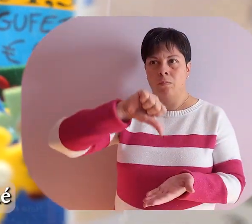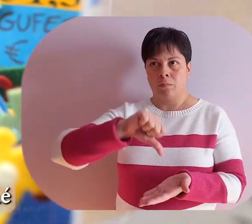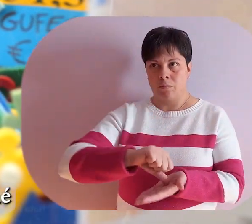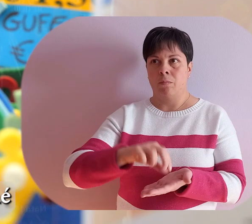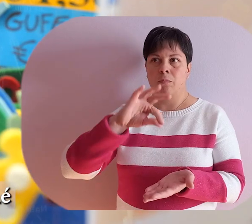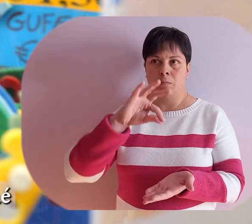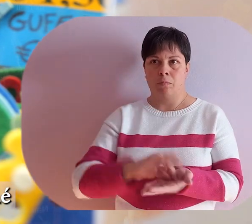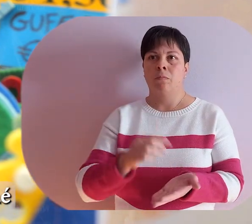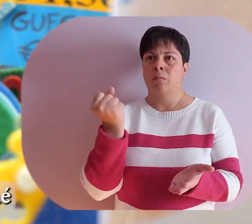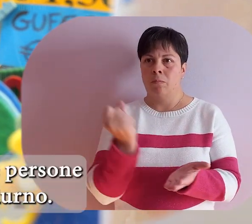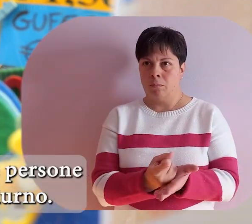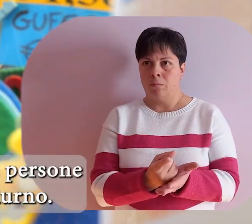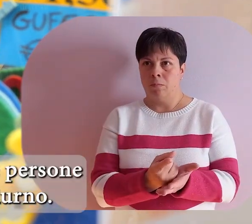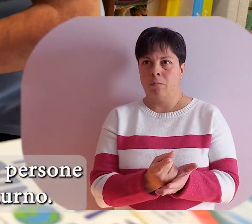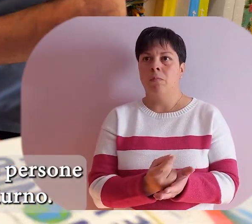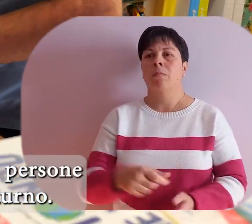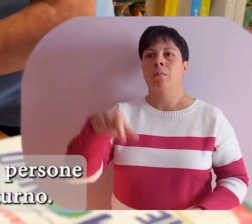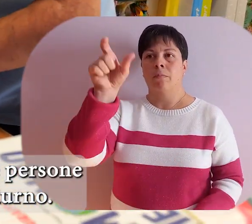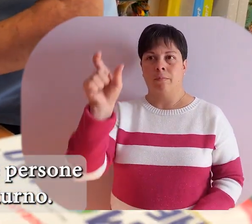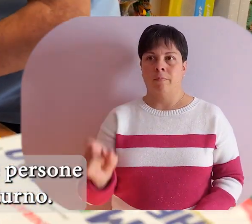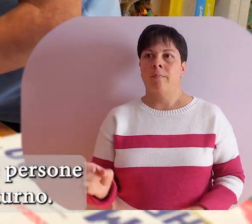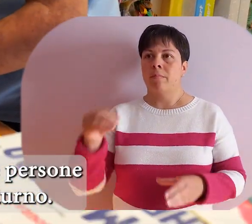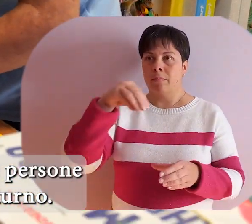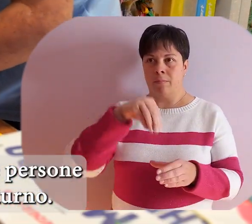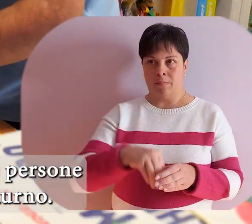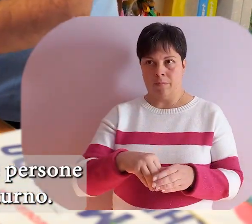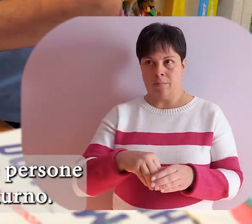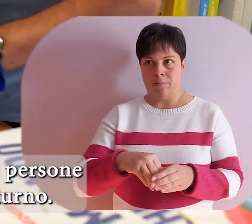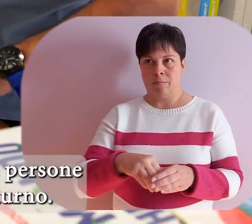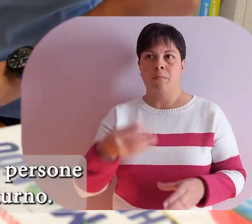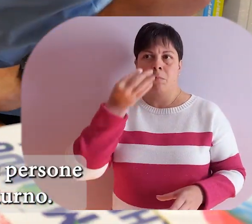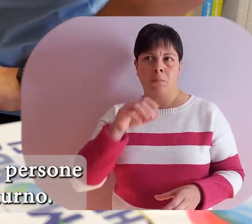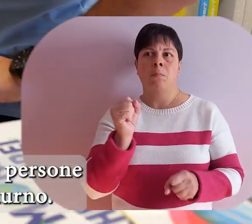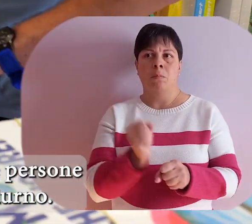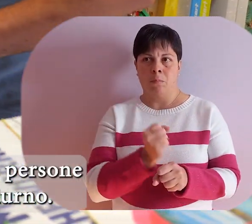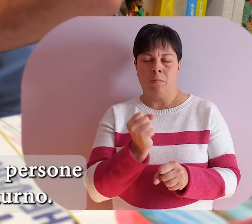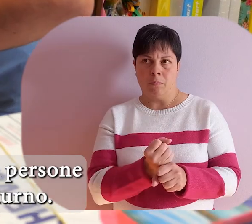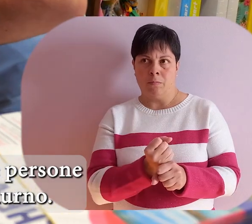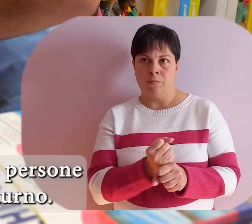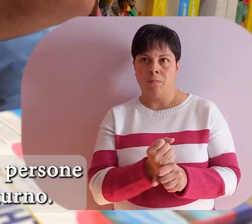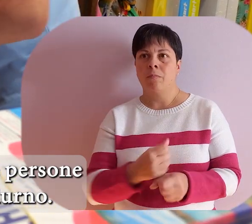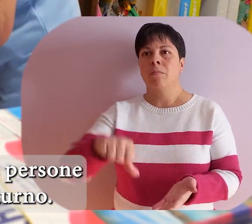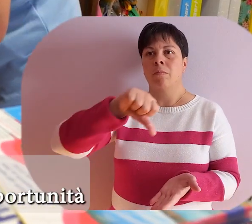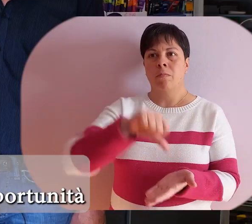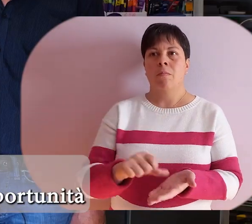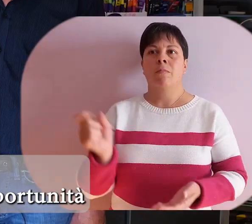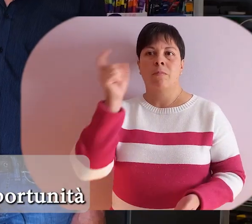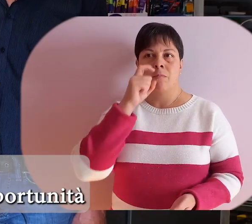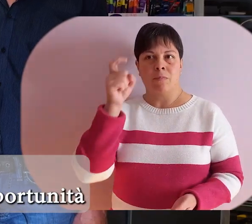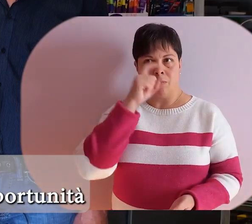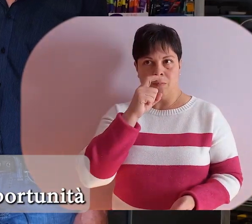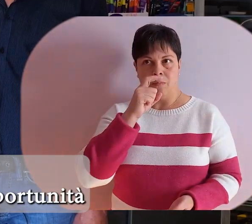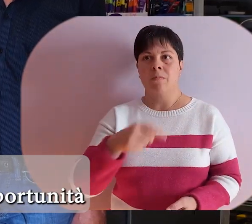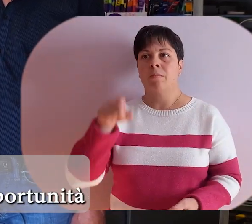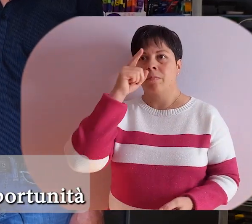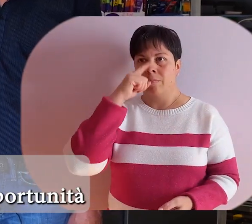importantissimo perché partecipano all'attività tutte le persone inserite presso il centro diurno quindi diventa uno